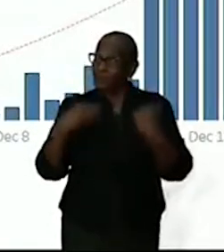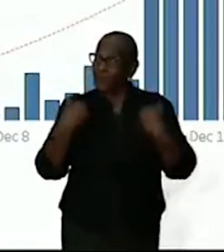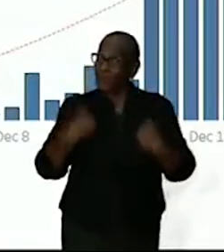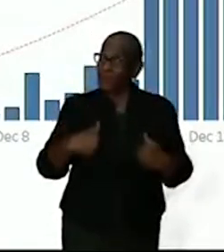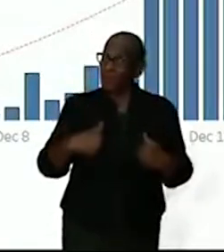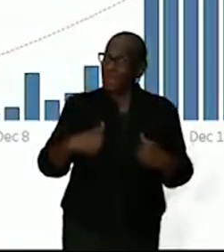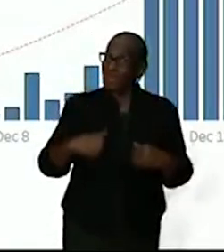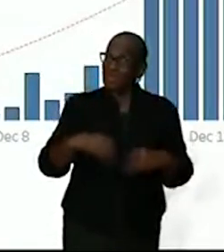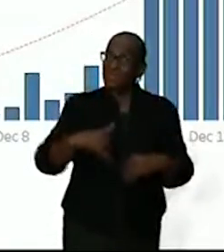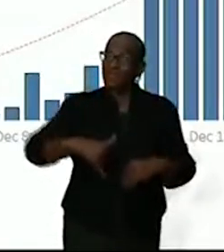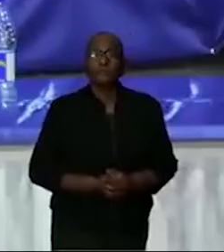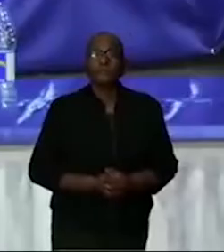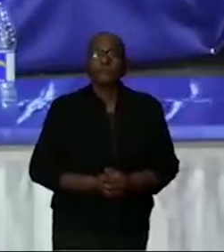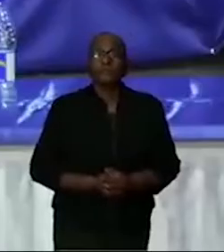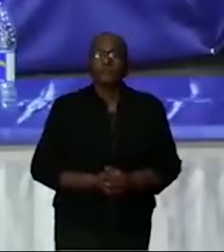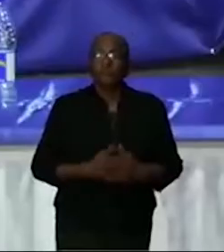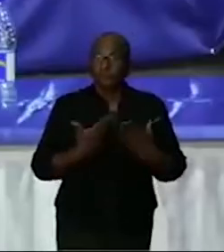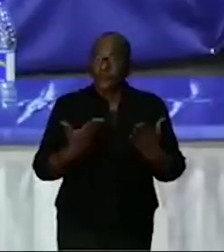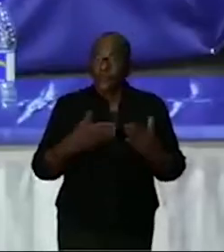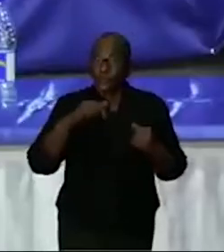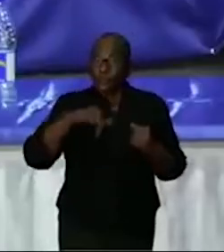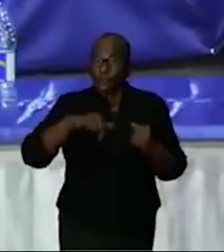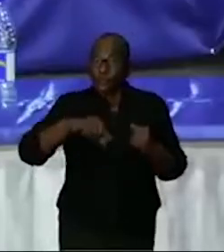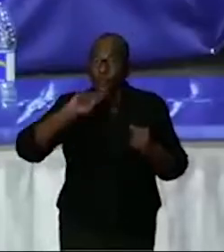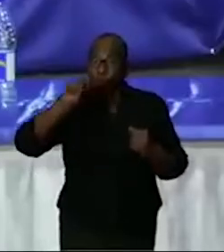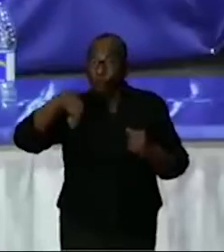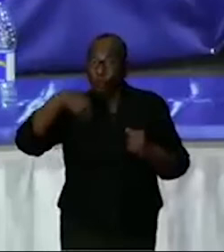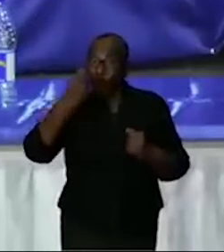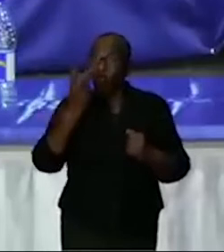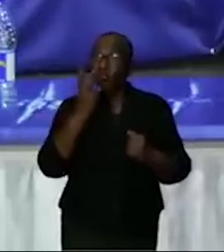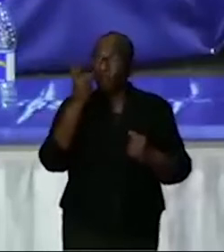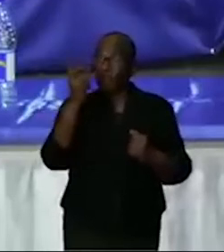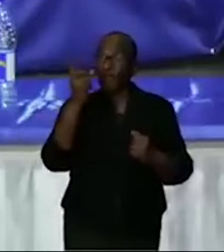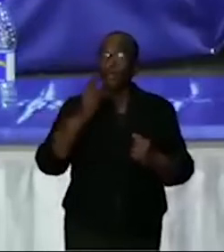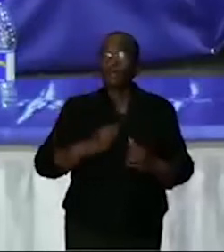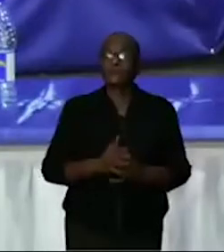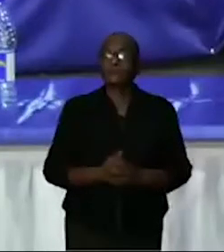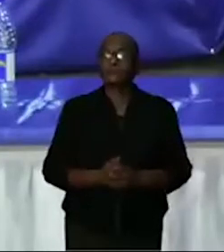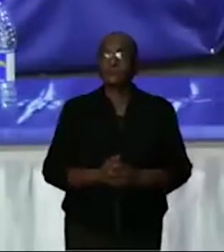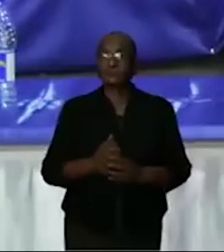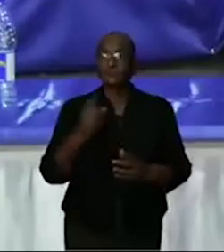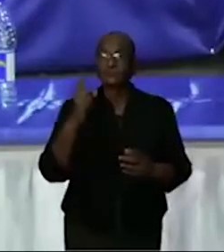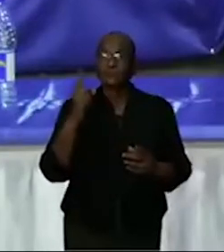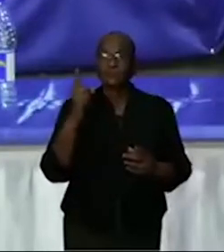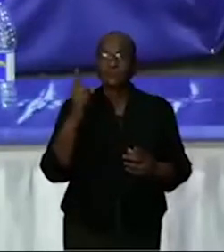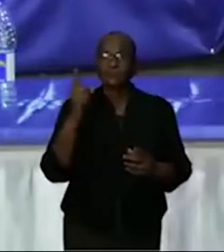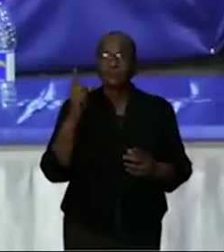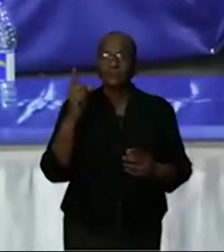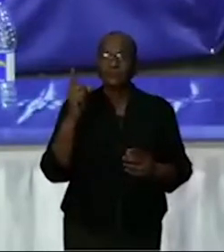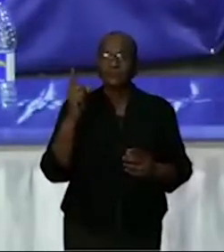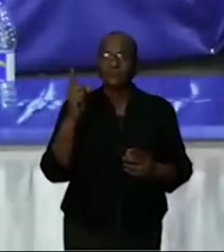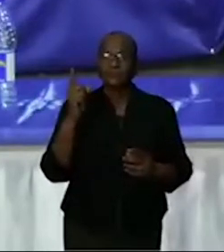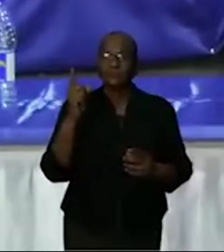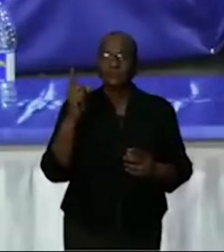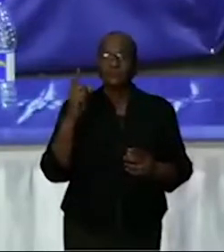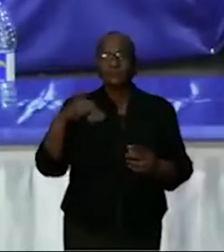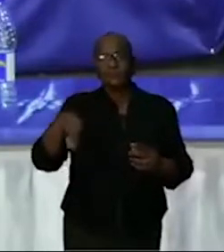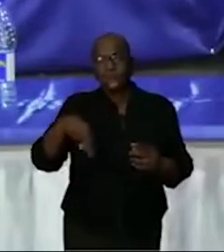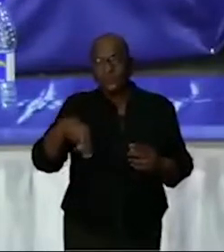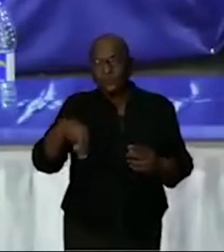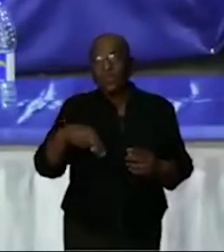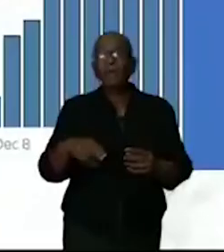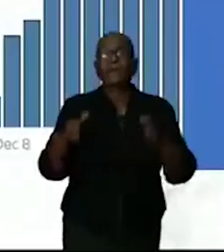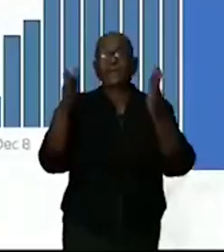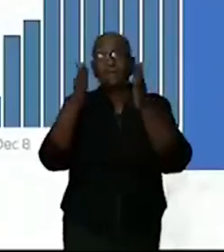weer veel besmet te raken. Als we nu naar het volgende plaatje gaan, dan zien we daar november en